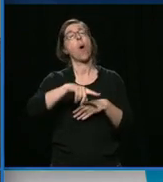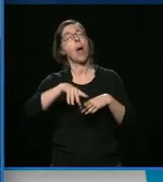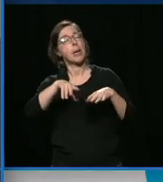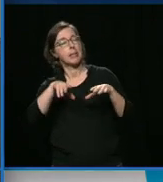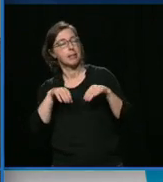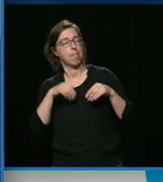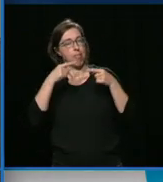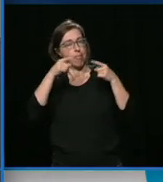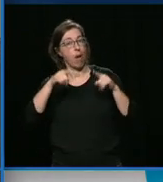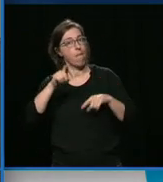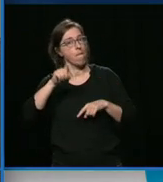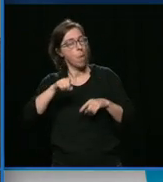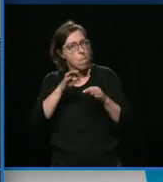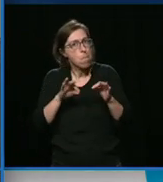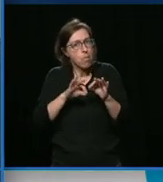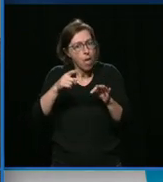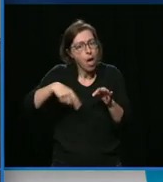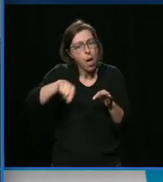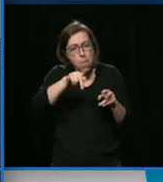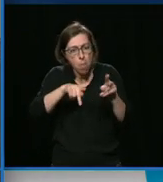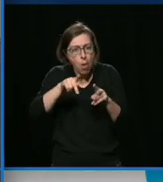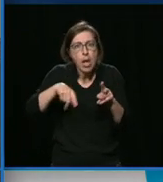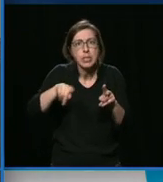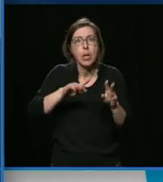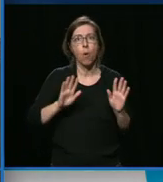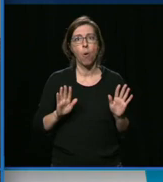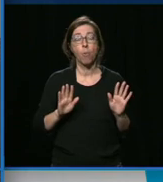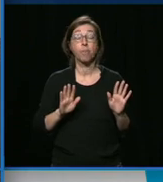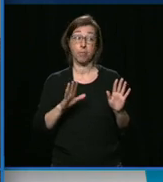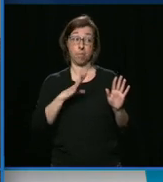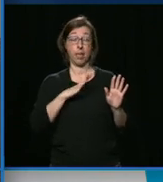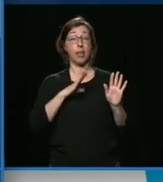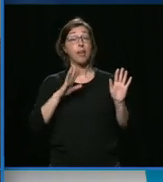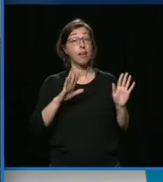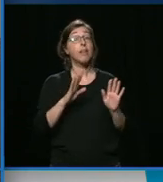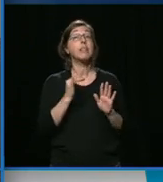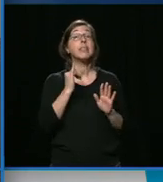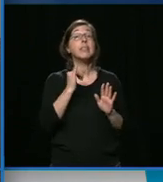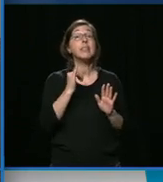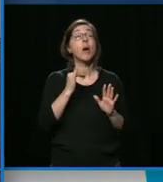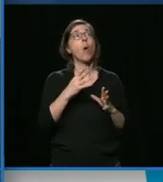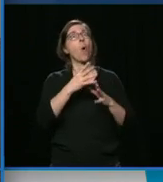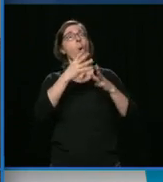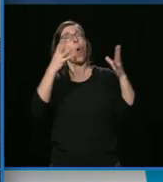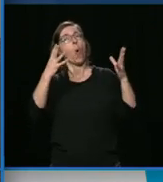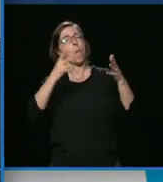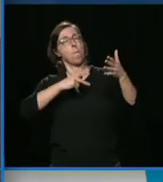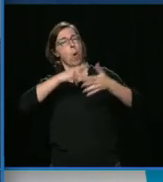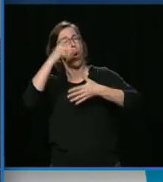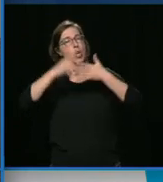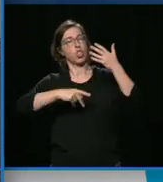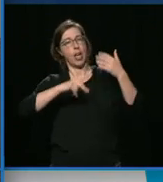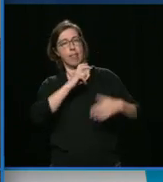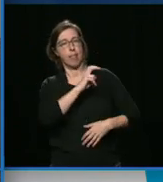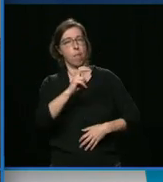que, quand on fait un grand projet, qu'on devrait s'assurer que les citoyens soient d'accord?